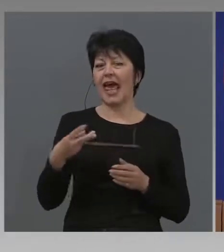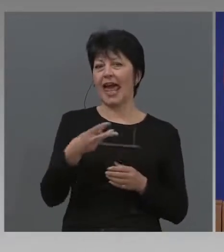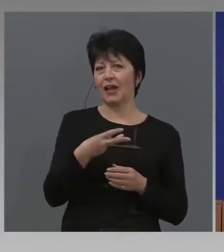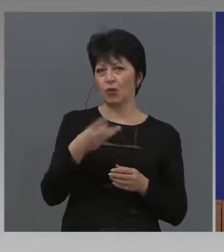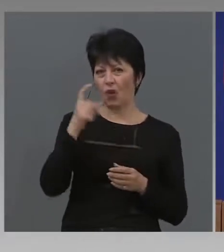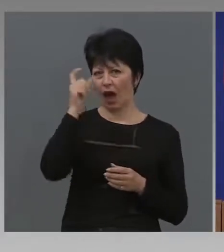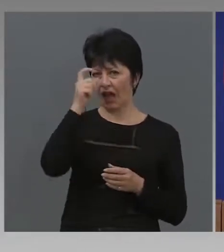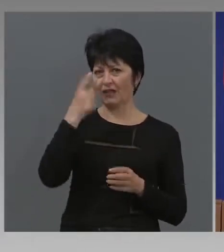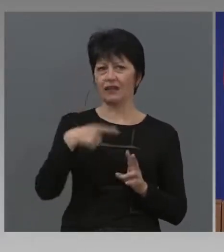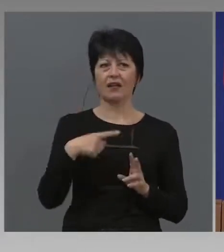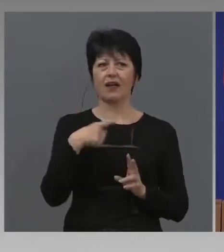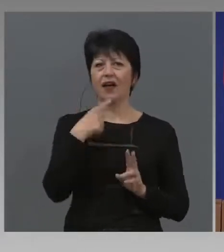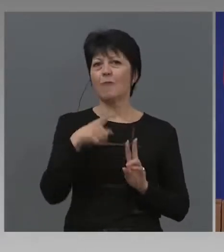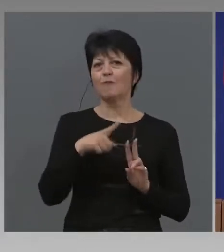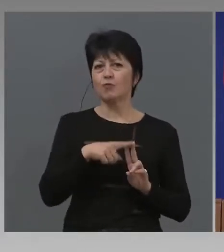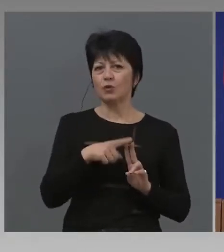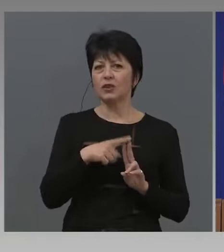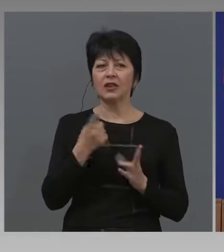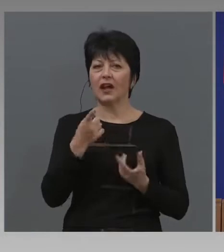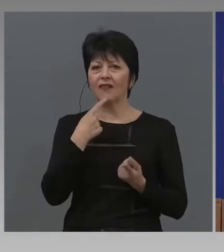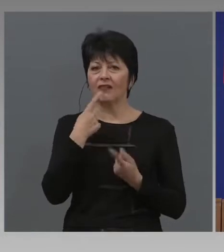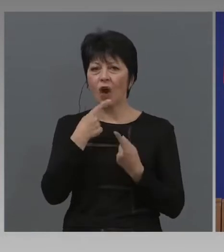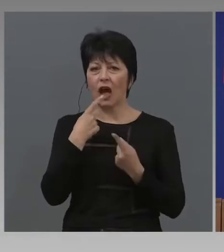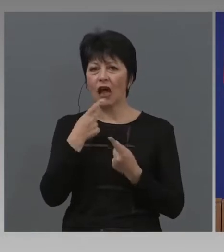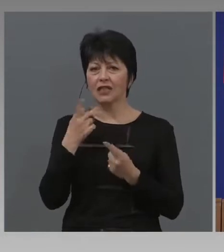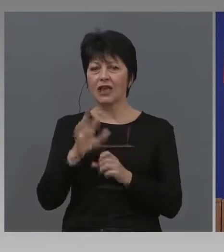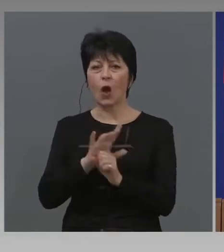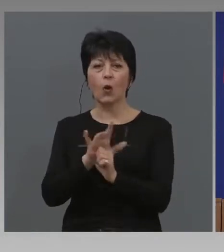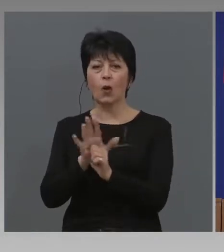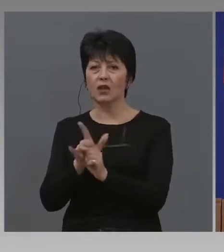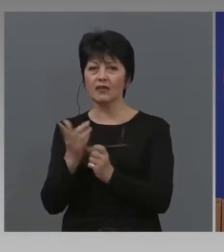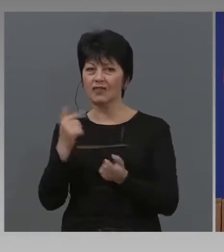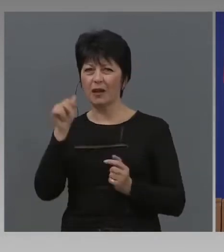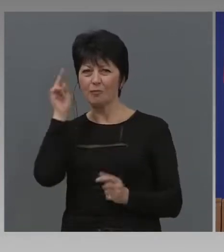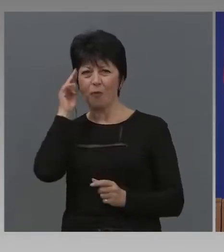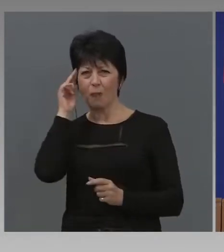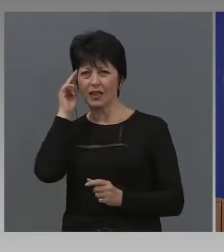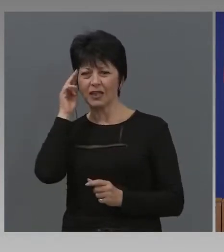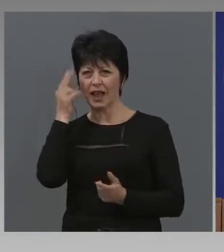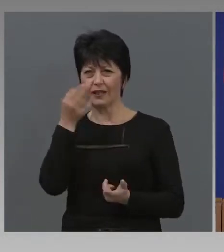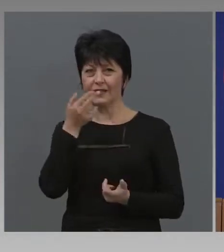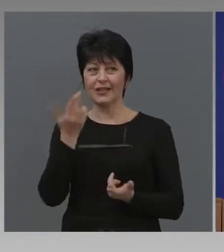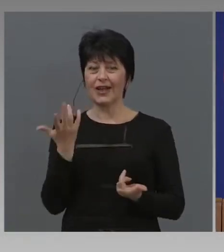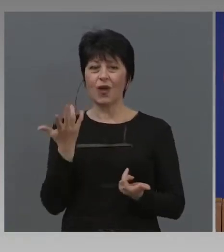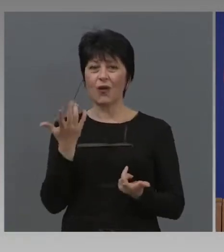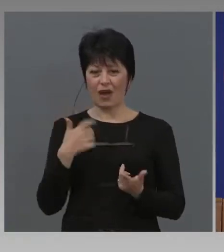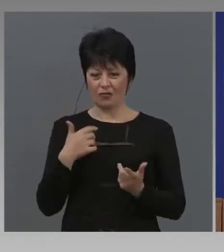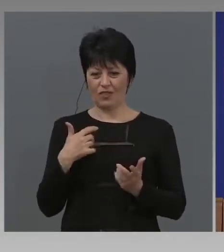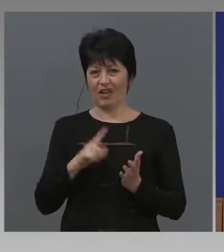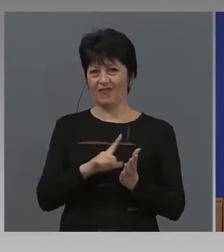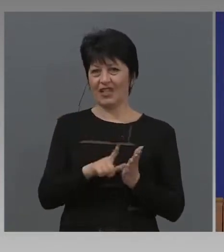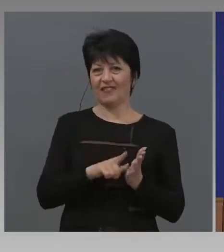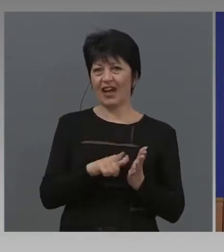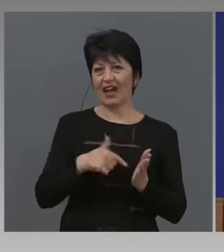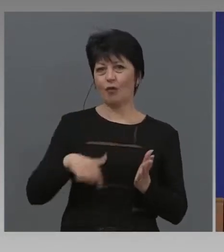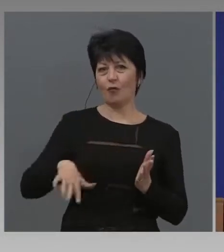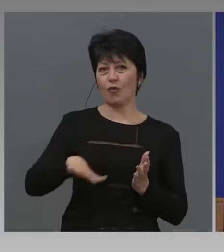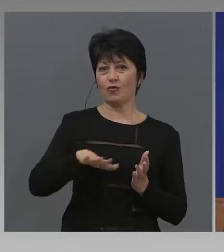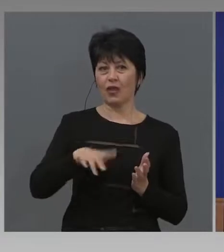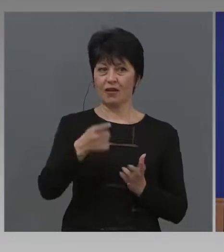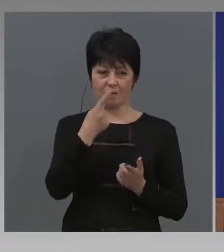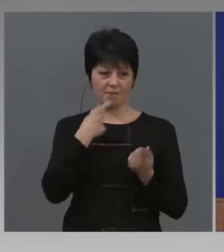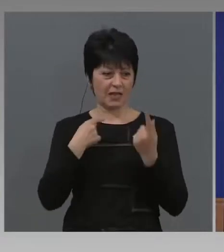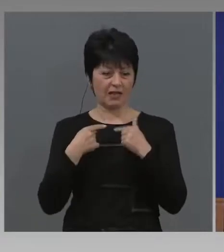президента Путин, какво казваха за коронавирус? Помните ли? Когато ние бяхме изварено положение, и вие ме питахте, чакай,